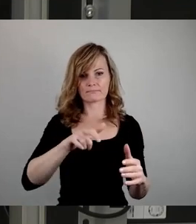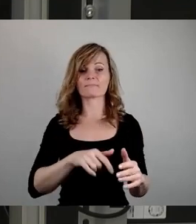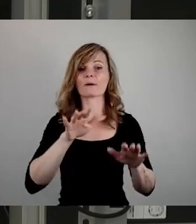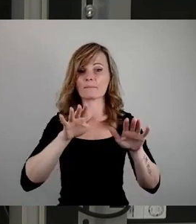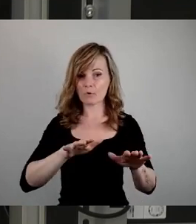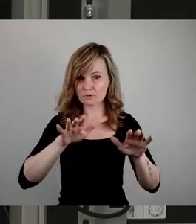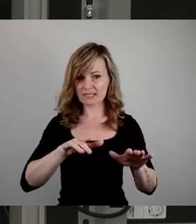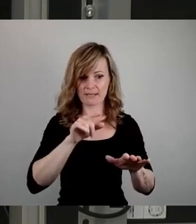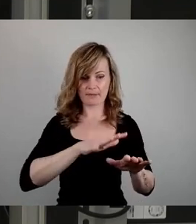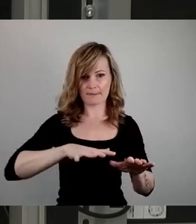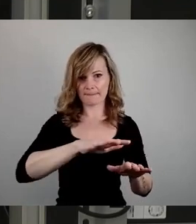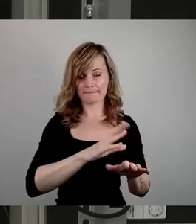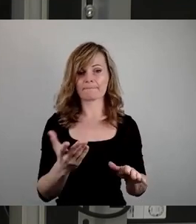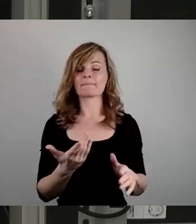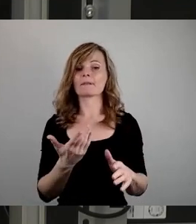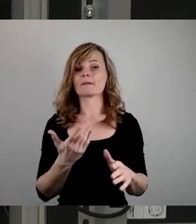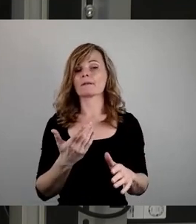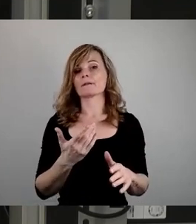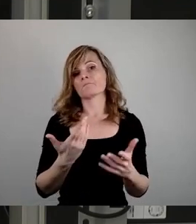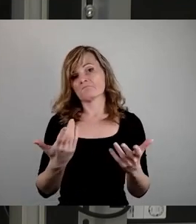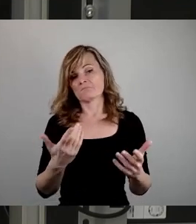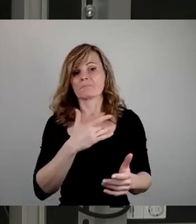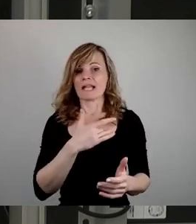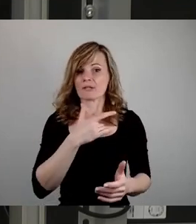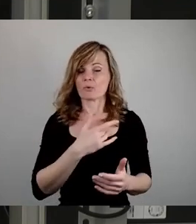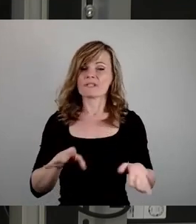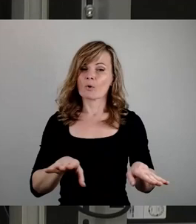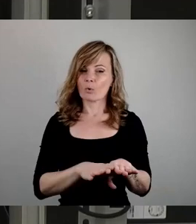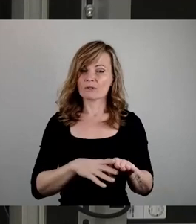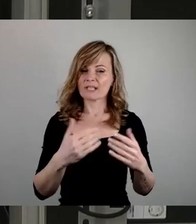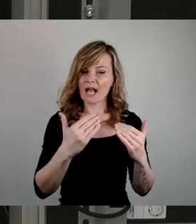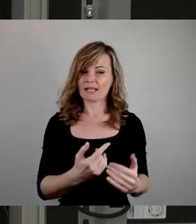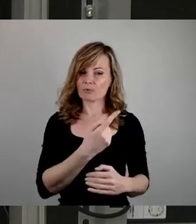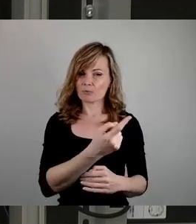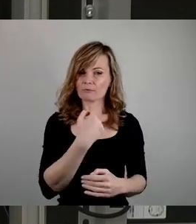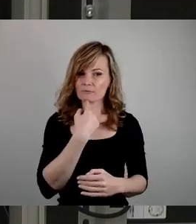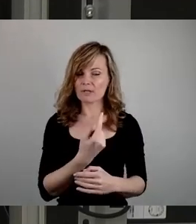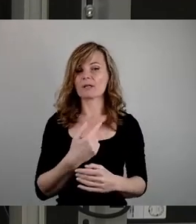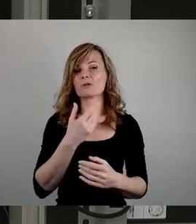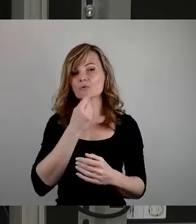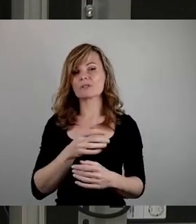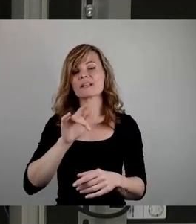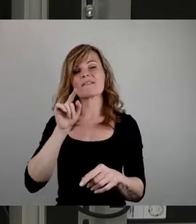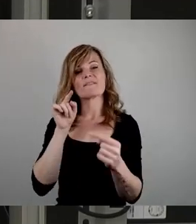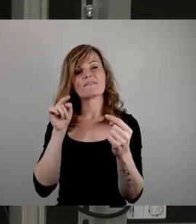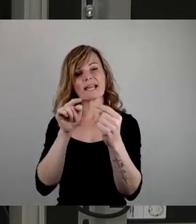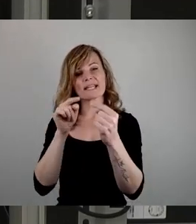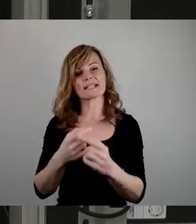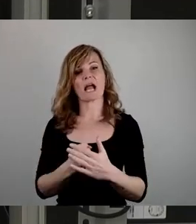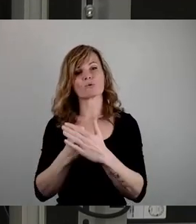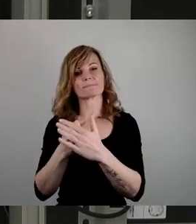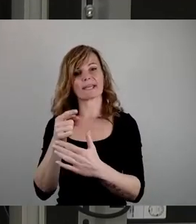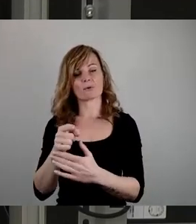religiösen Grundhaltung und Sozialisation judenfeindliche Ausprägung ins Dresdner Stadtbild bringen. Die